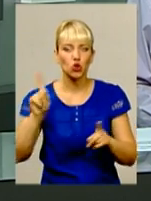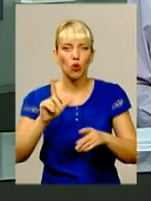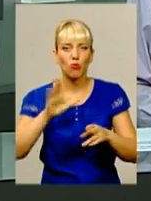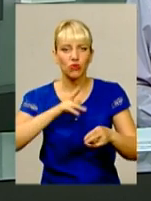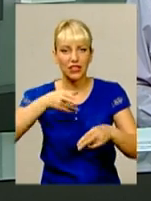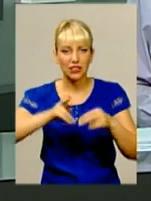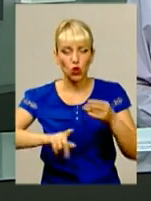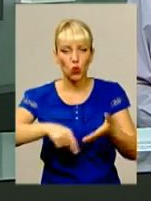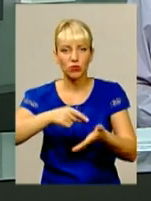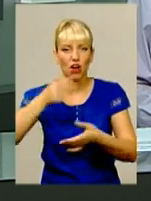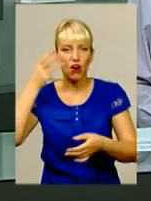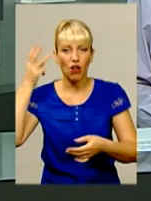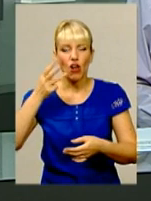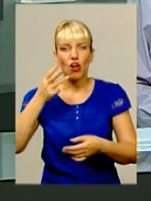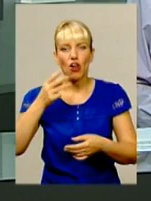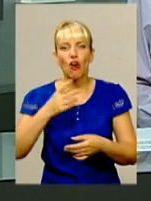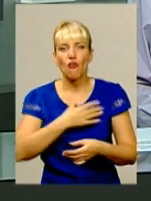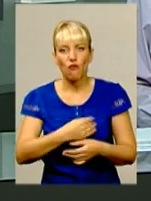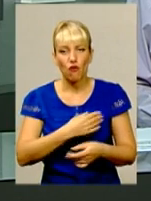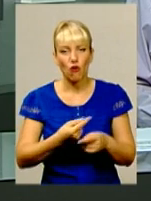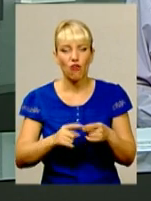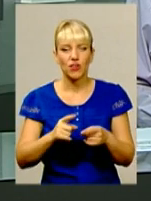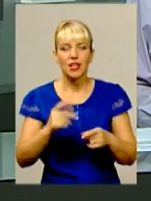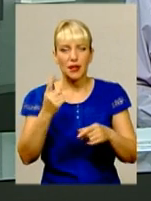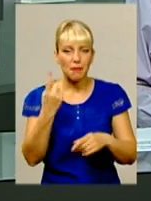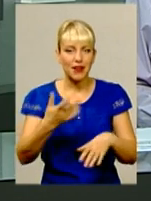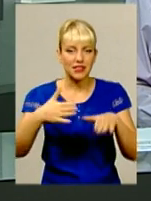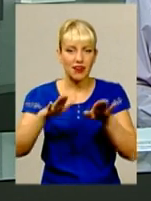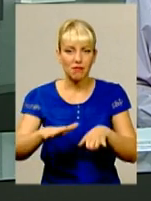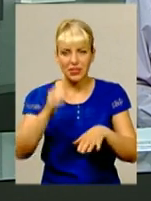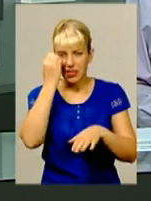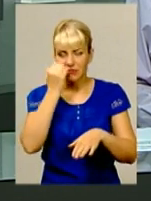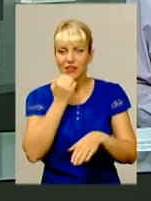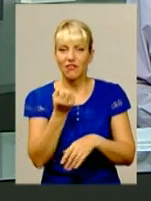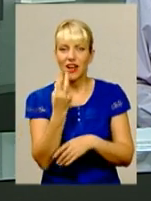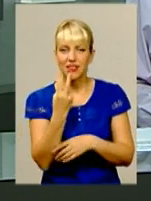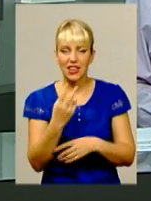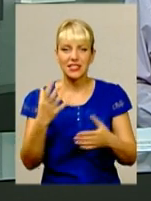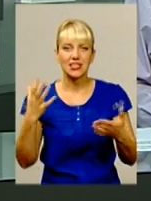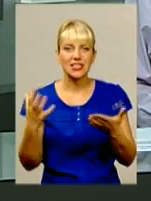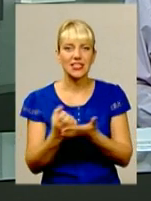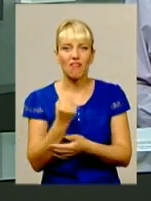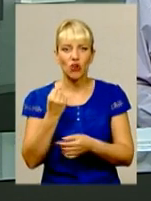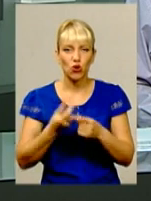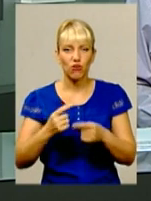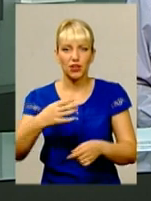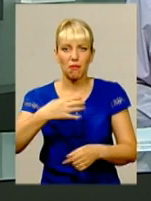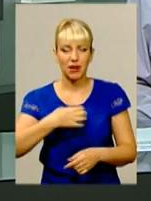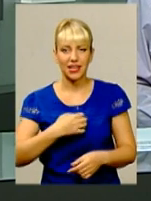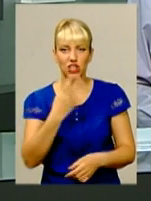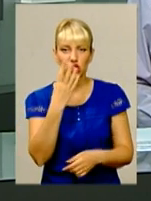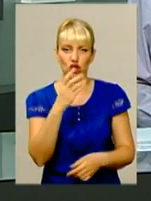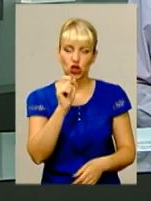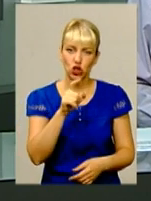На найвищу сходинку П'єдесталу подоляни піднялися завдяки 12-тьом завойованим медалям – чотирьом золотим, двом